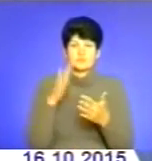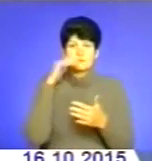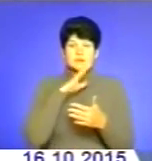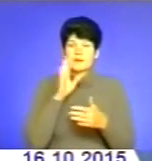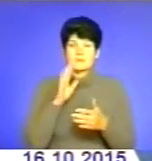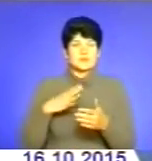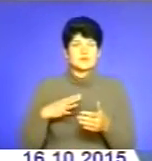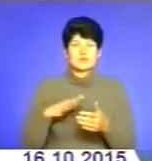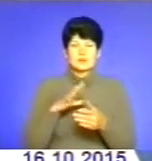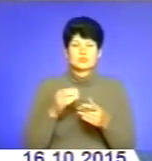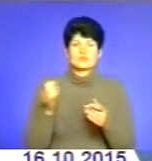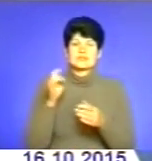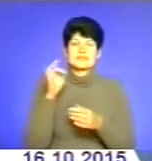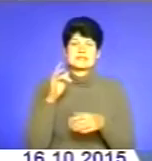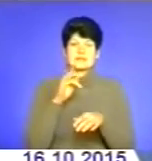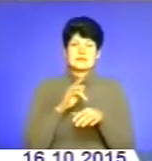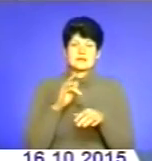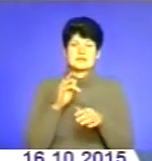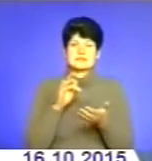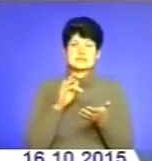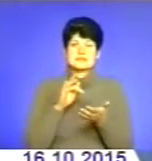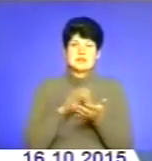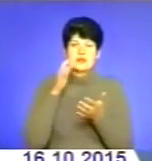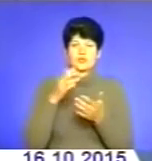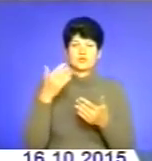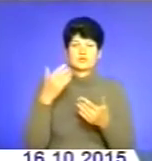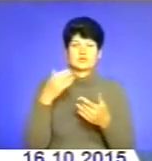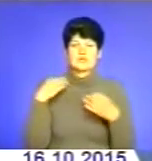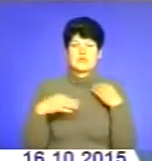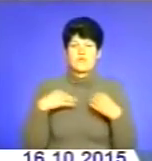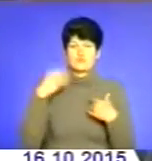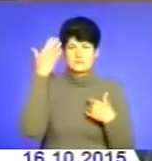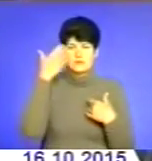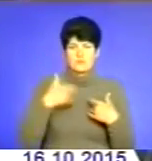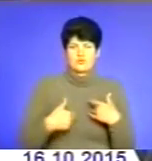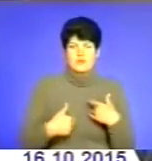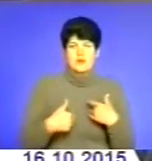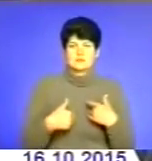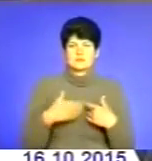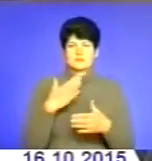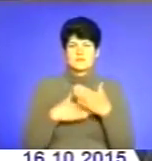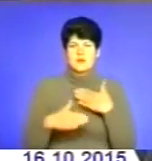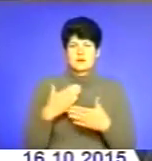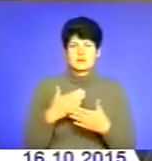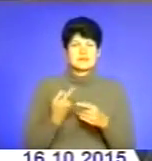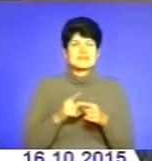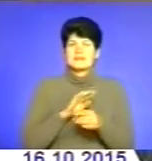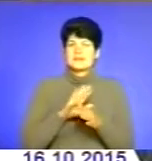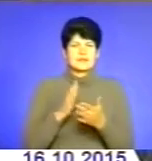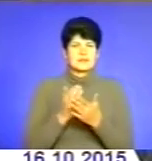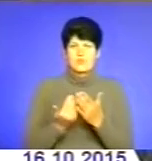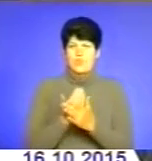урожає центральну нервову систему, може призвести до паралічу, інвалідності і навіть смерті. Це не є нова вакцина, вона вже